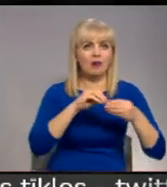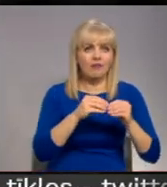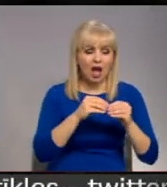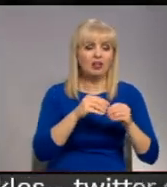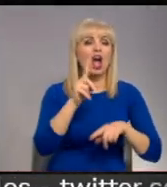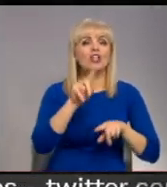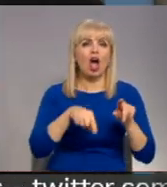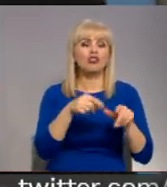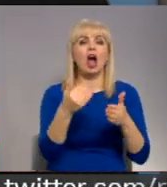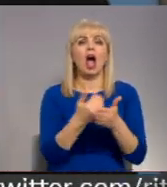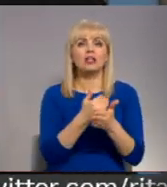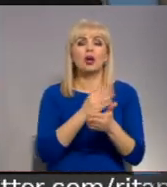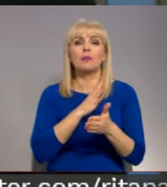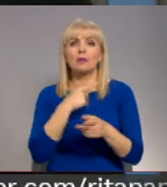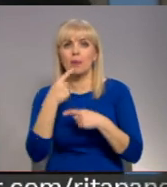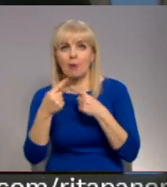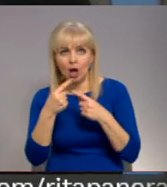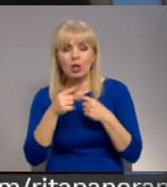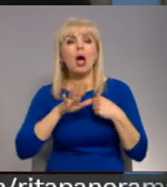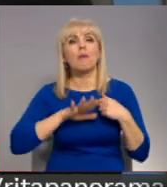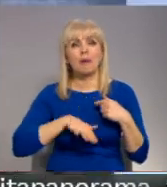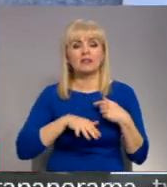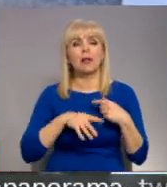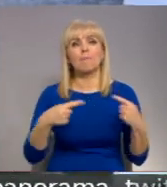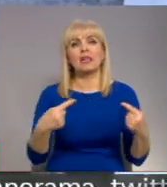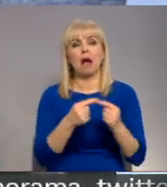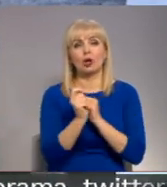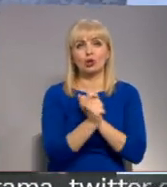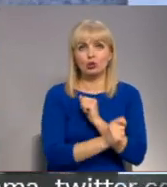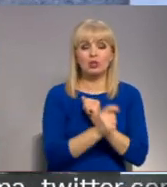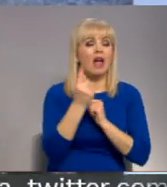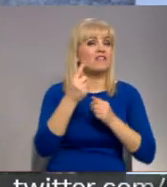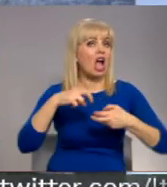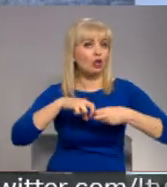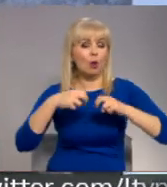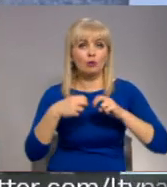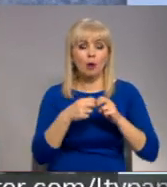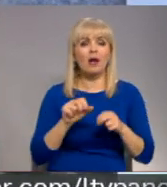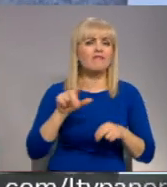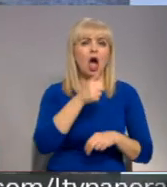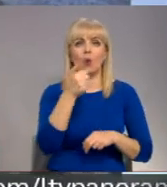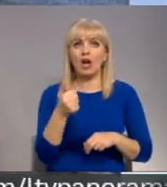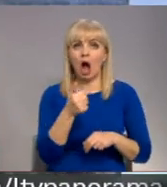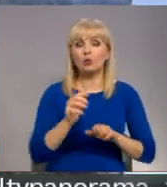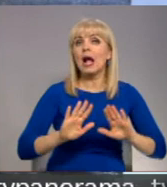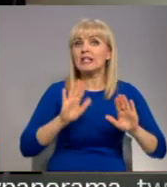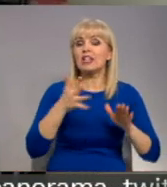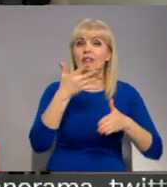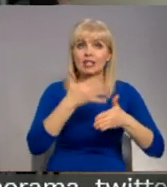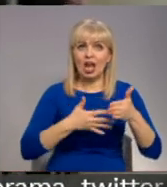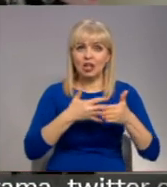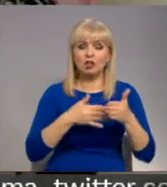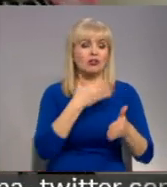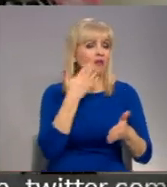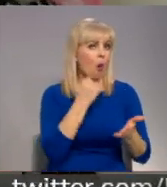atkārtotas pārunas un tikai tad sako soda piemērošana. Viena no problēmām, kuru vairāku gadu garumā ir izdevies atrisināt, ir